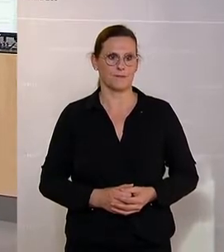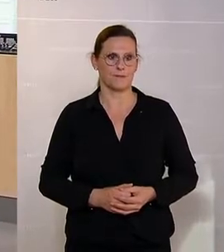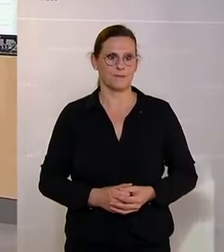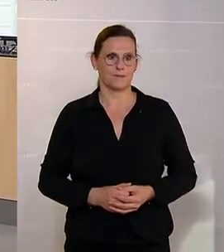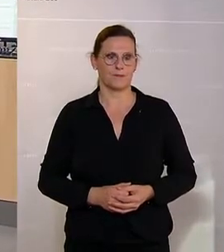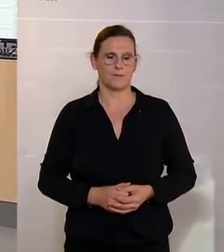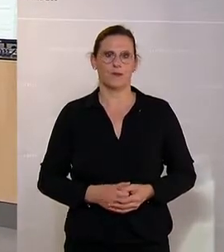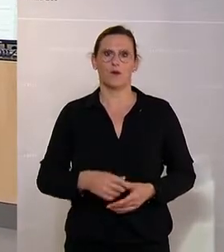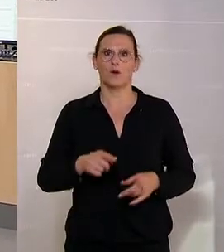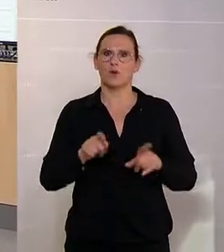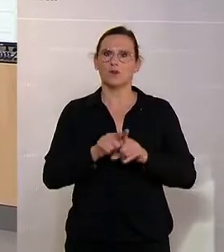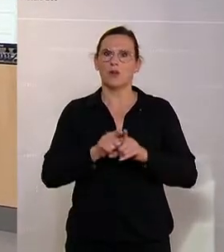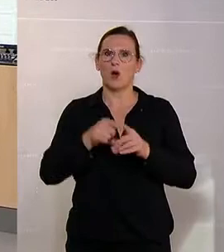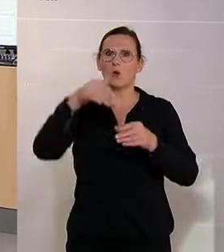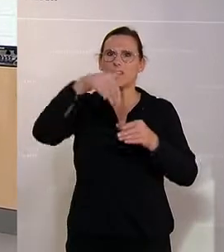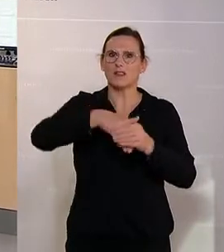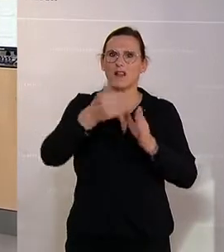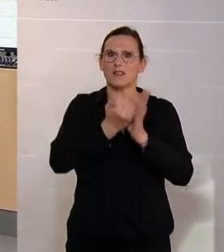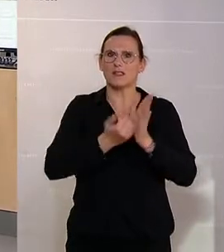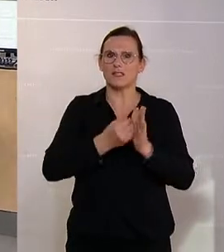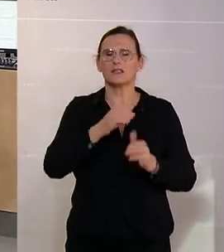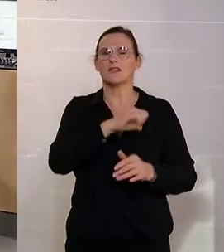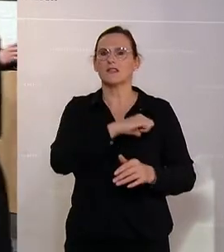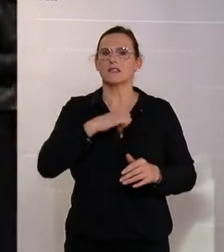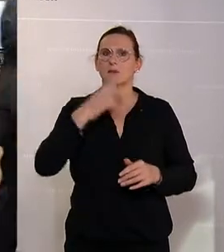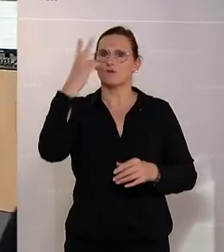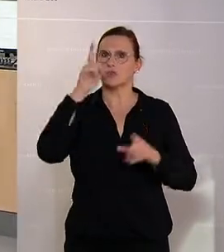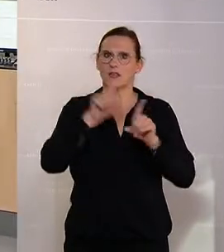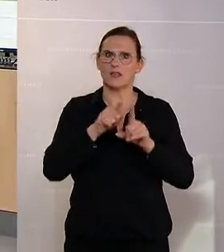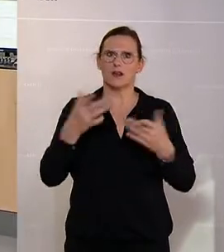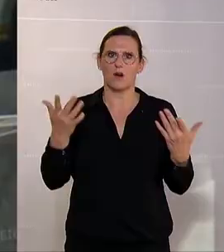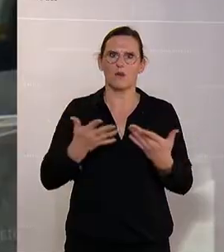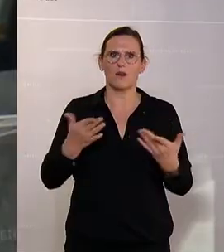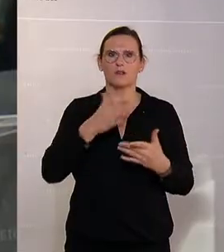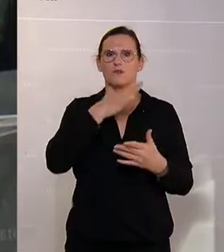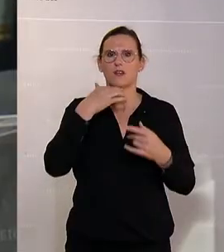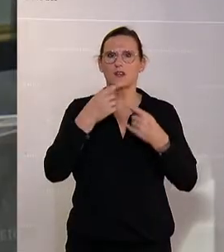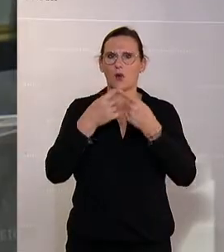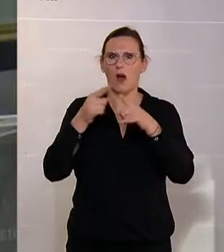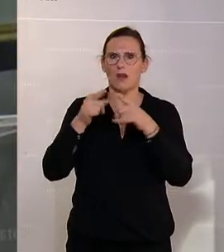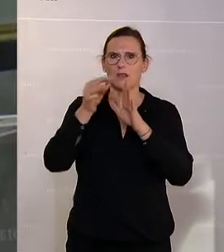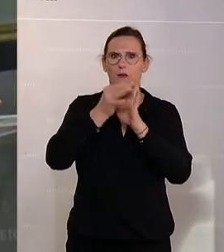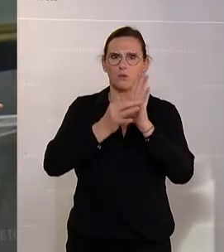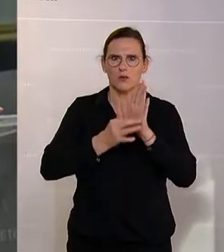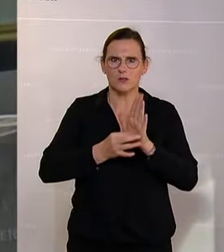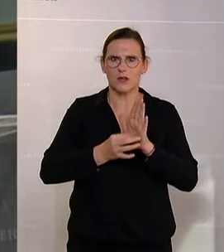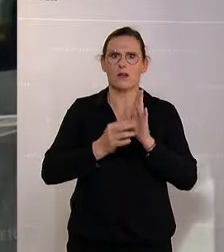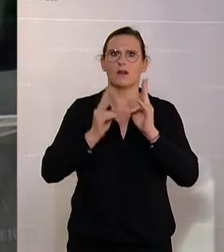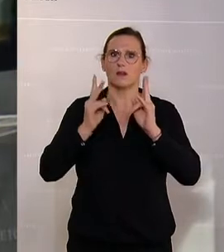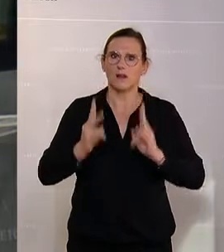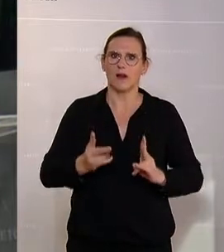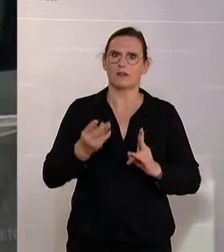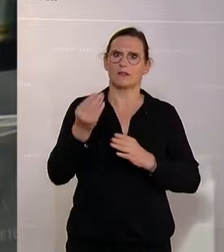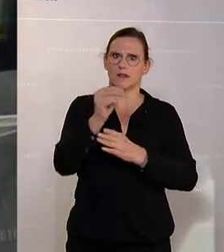Und selbstverständlich beinhaltet dieses Gesetz, das Abfallwirtschaftsgesetz, noch viele andere Punkte, die dazu beitragen können, dass